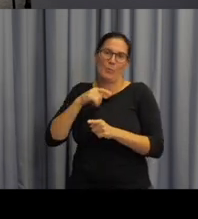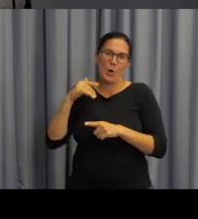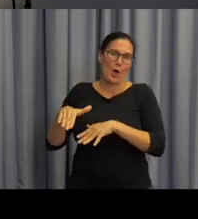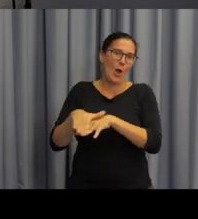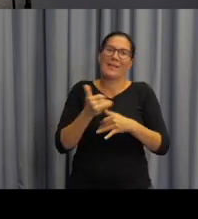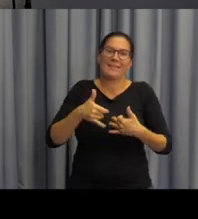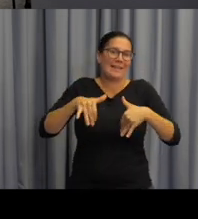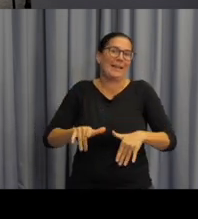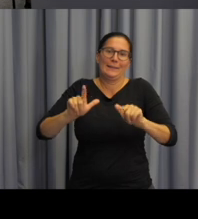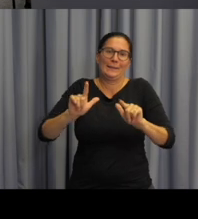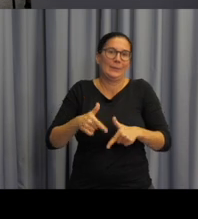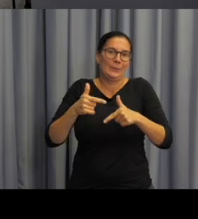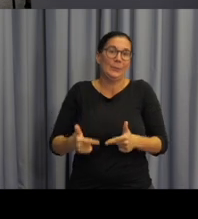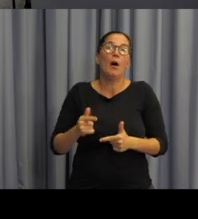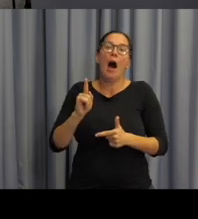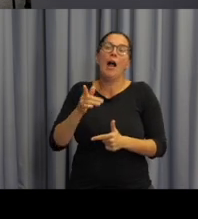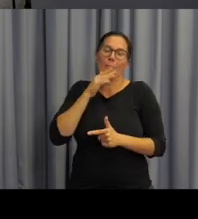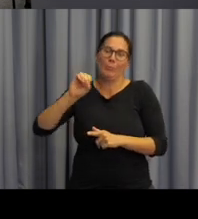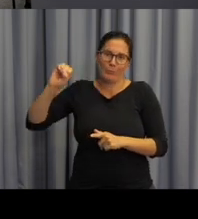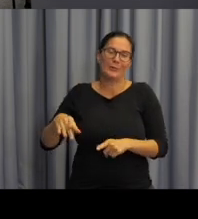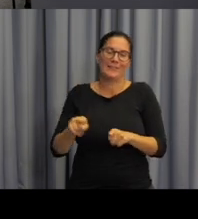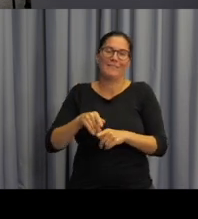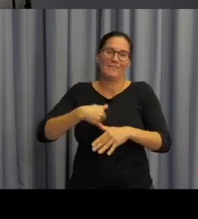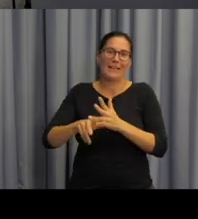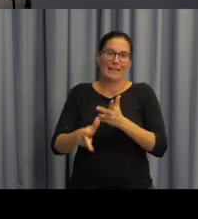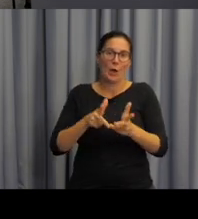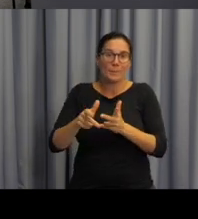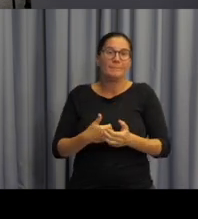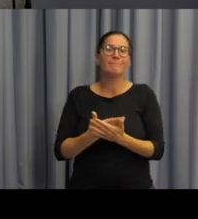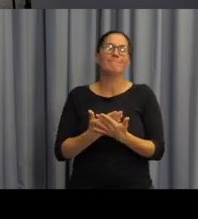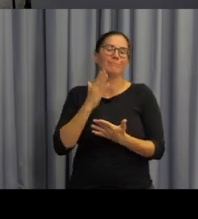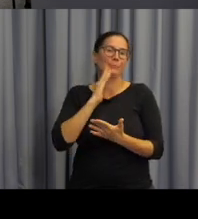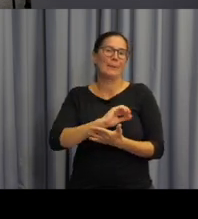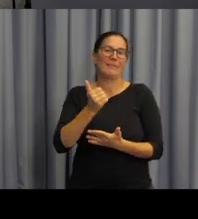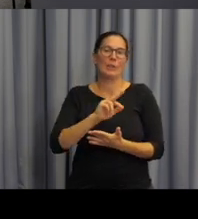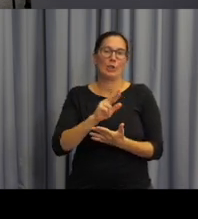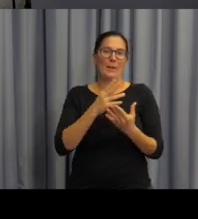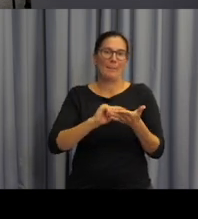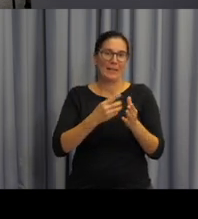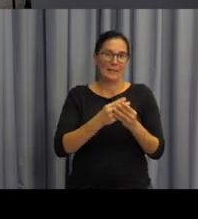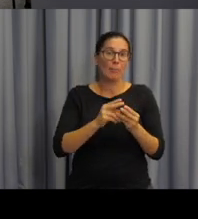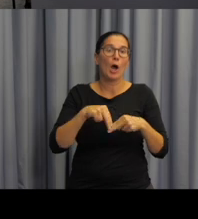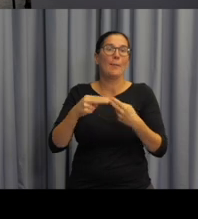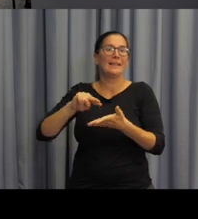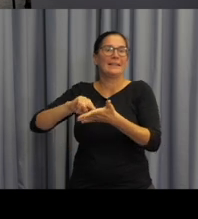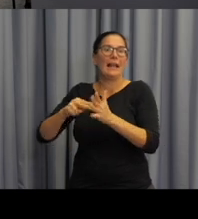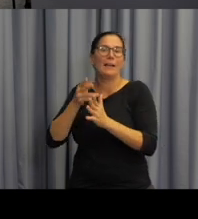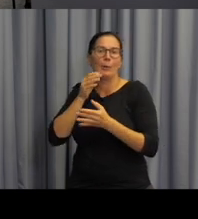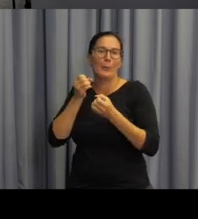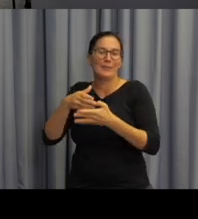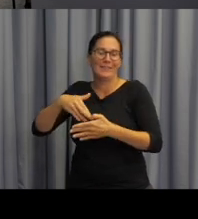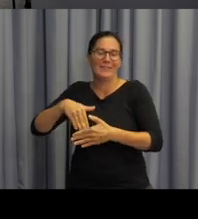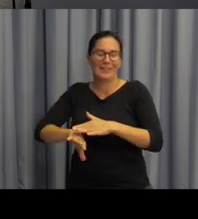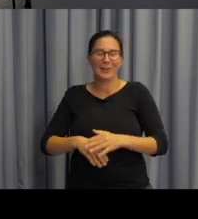velkou omluvu, že tady nemůže být s námi, ale její příspěvek si pustíme ve formě videa. Takže prosím Romanu o zahájení a pak požádáme technika o